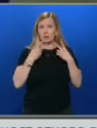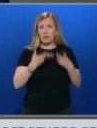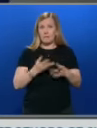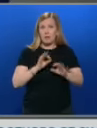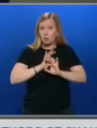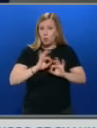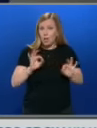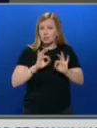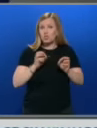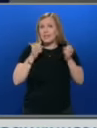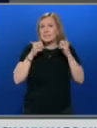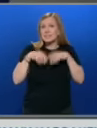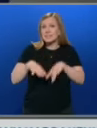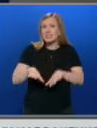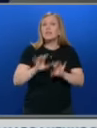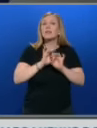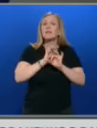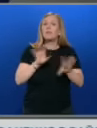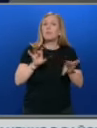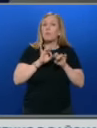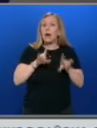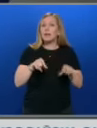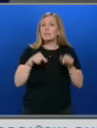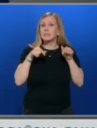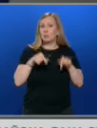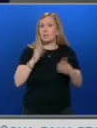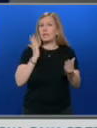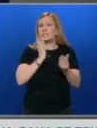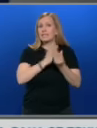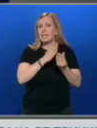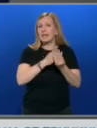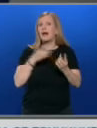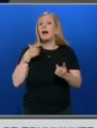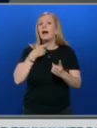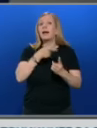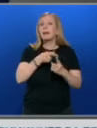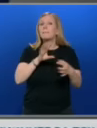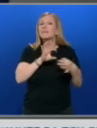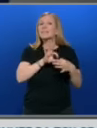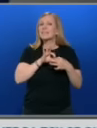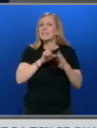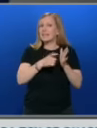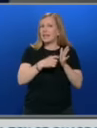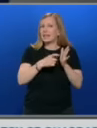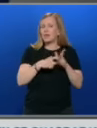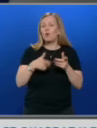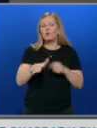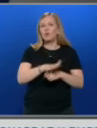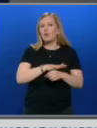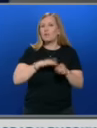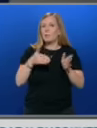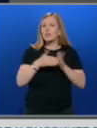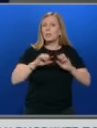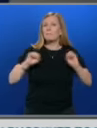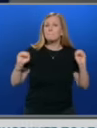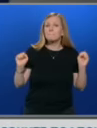на информация от страна на осведомени по тези дела към пряко засегнатите е основната причина за бързата и